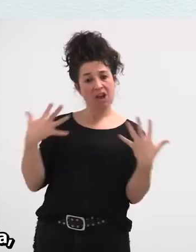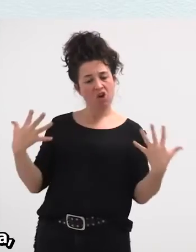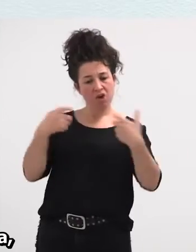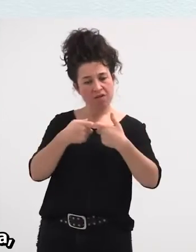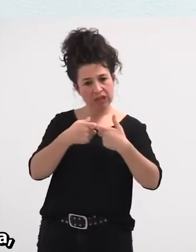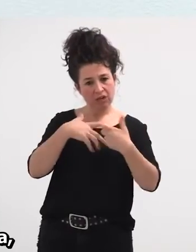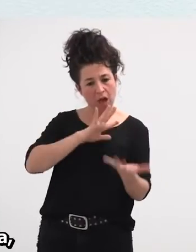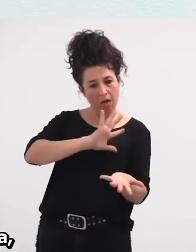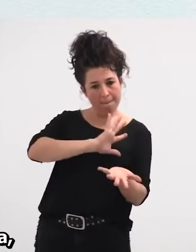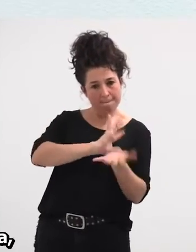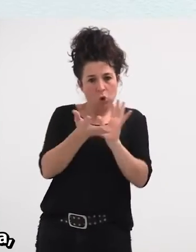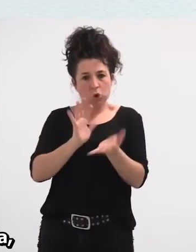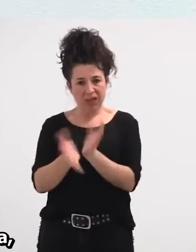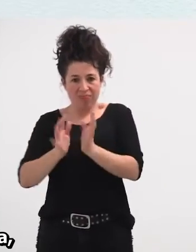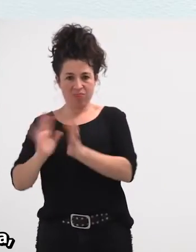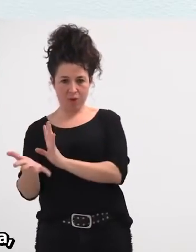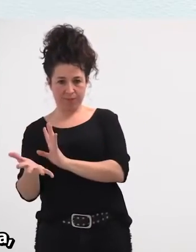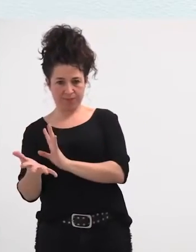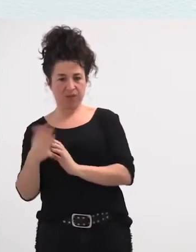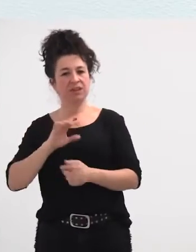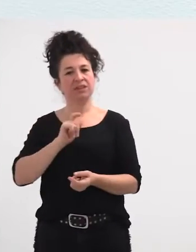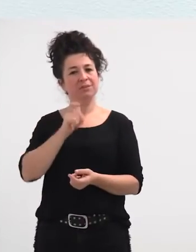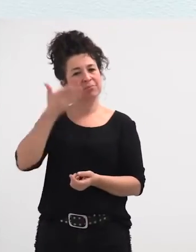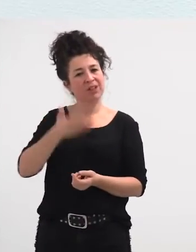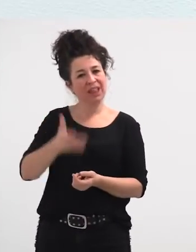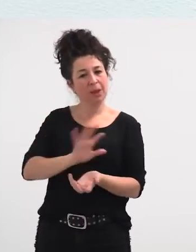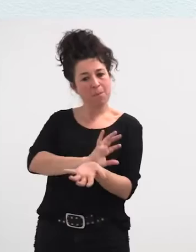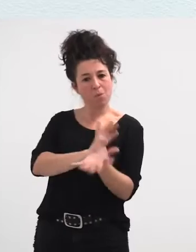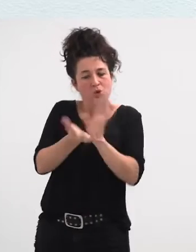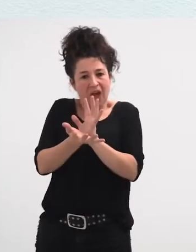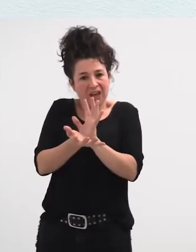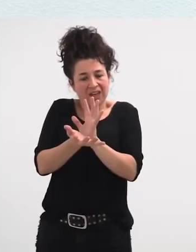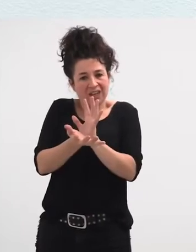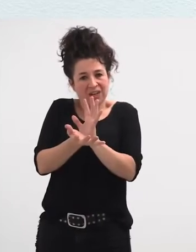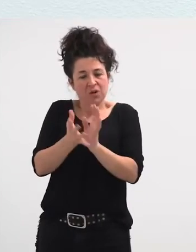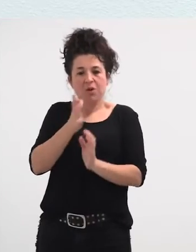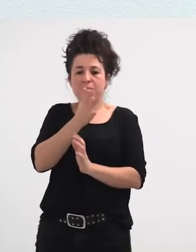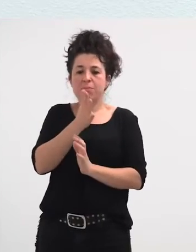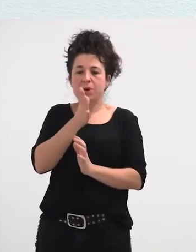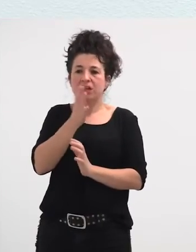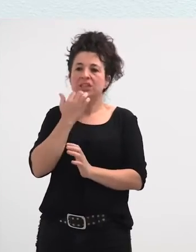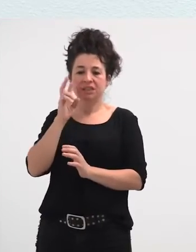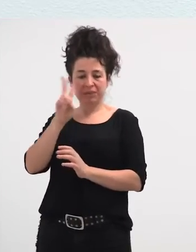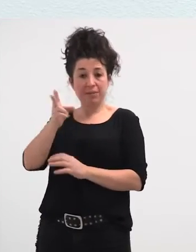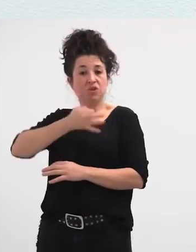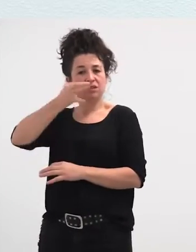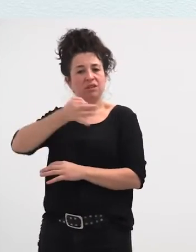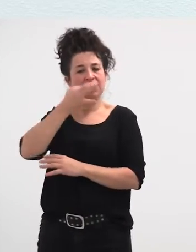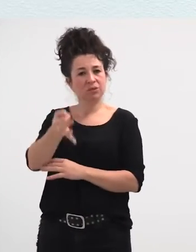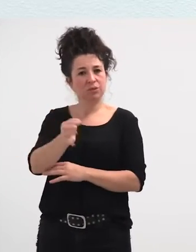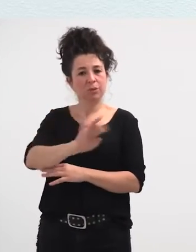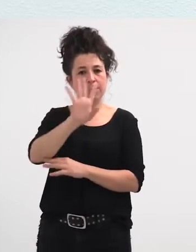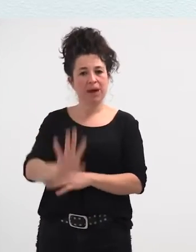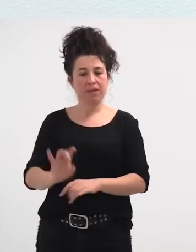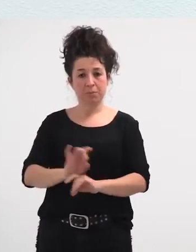ez? Eta, oso interesgarria da, mutazioaren ideia, zeren, errelatoari begiratuta, ematen du oso